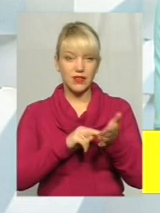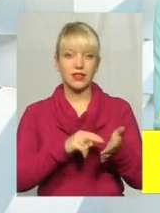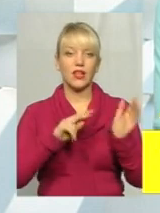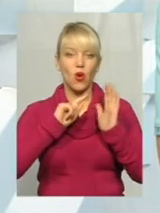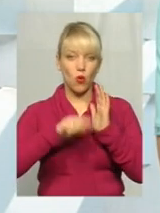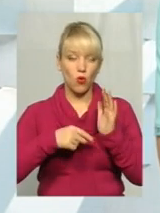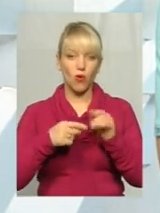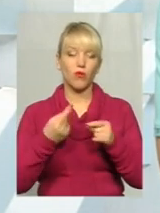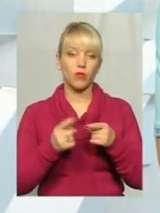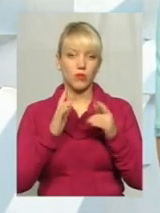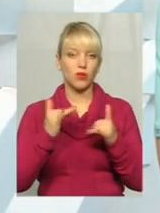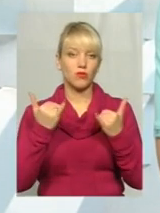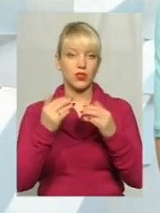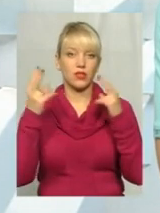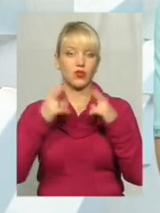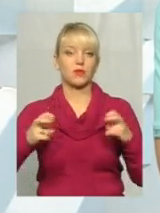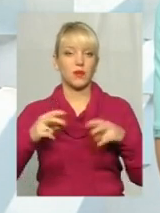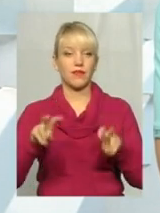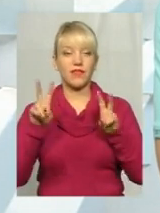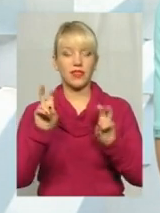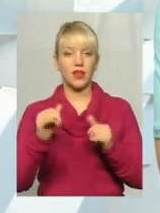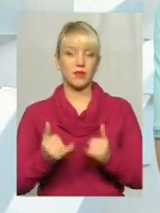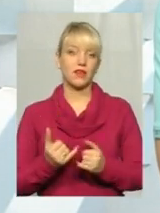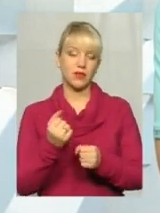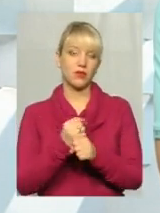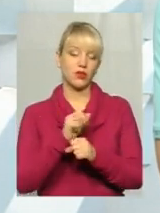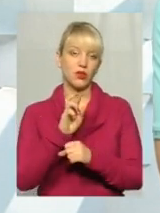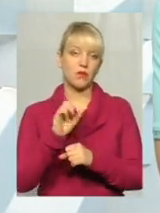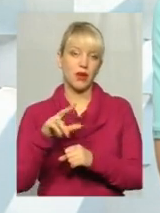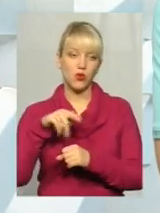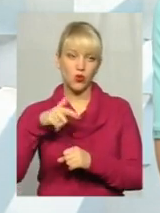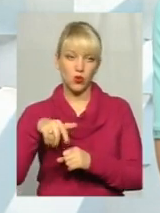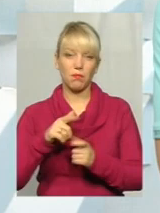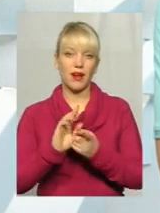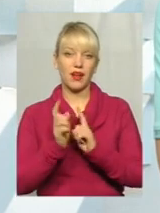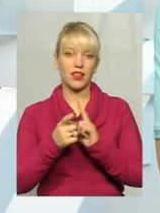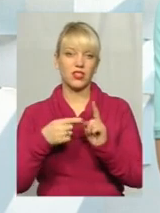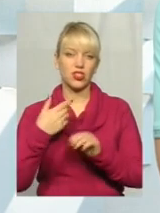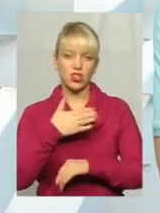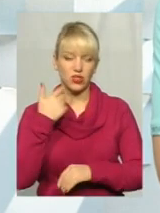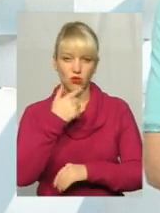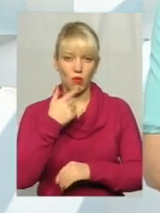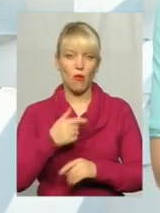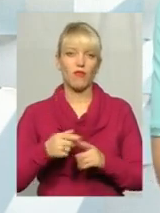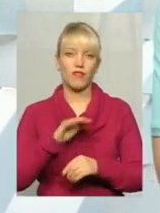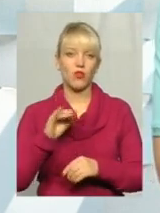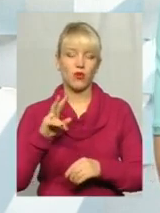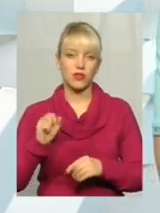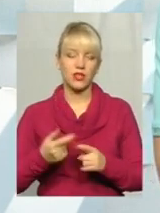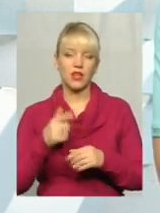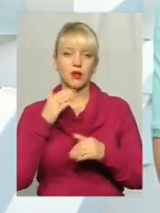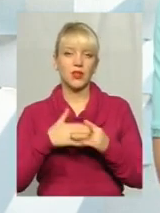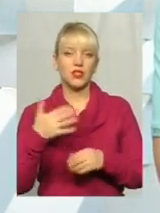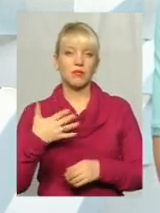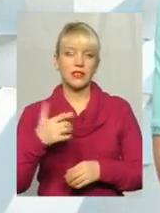Сьогодні розбиратимемося в темі. Вітаю вас, я Анна Бендюк, перекладна жестового мова Оксани Фіновської. І найближчих